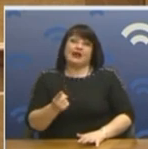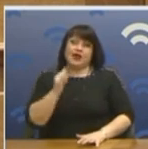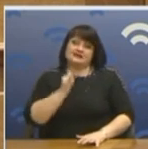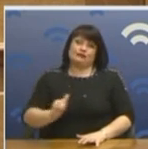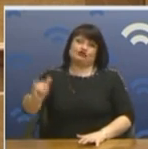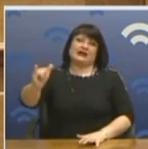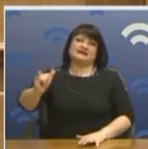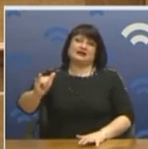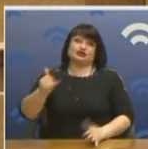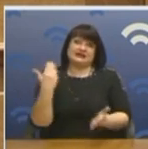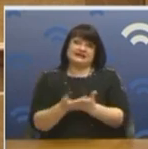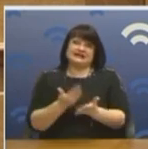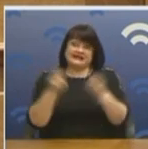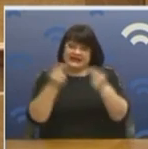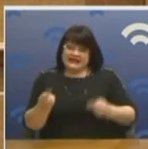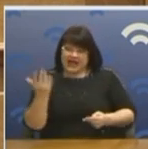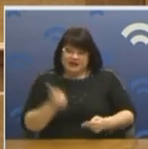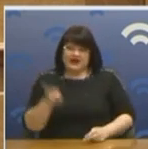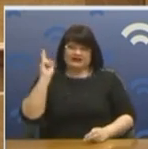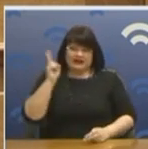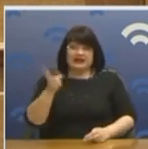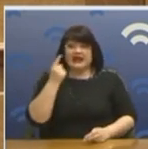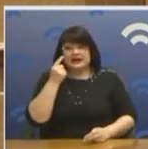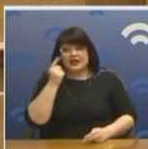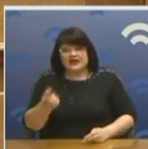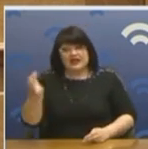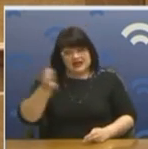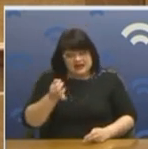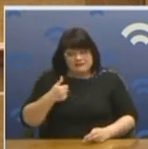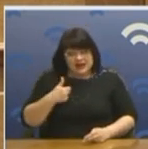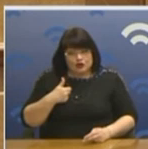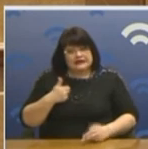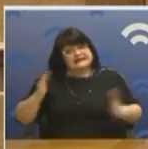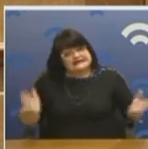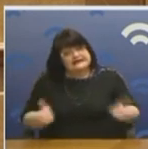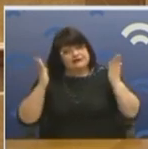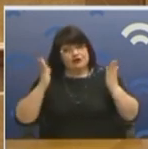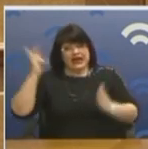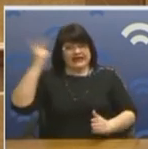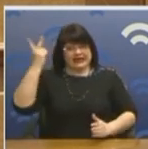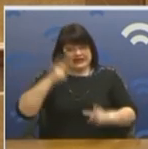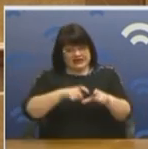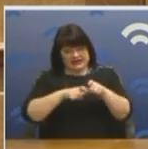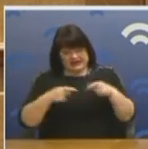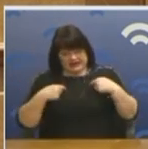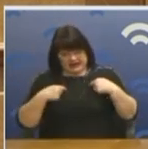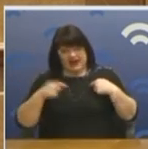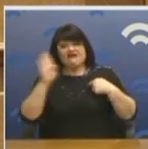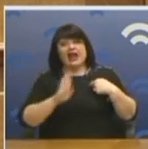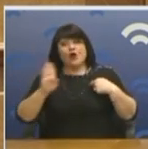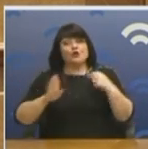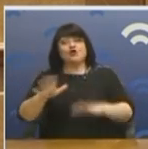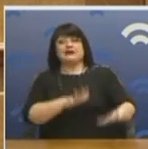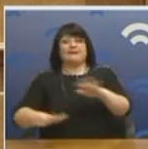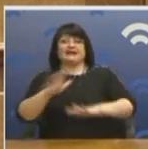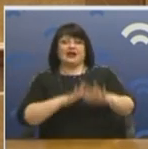Χωρίς να δει τα στοιχεία, χωρίς να ελέγξει την καταγγελία είπε ότι σύμφωνα με καταγγελίες η εταιρεία ΤΑΔΕ είναι απατεώνας και ο Βελόπλος είναι απατεώνας.